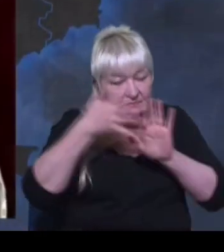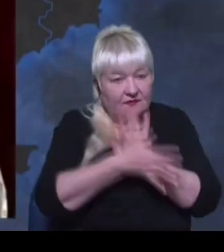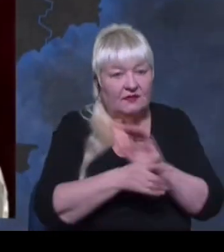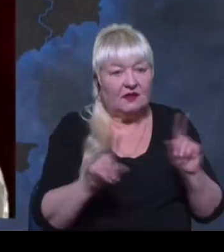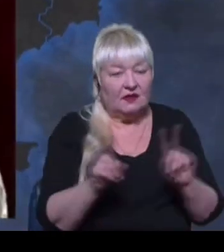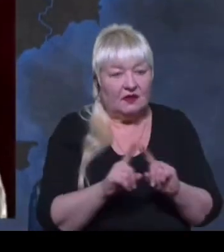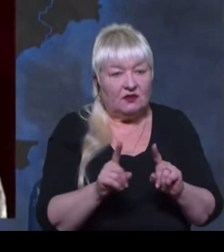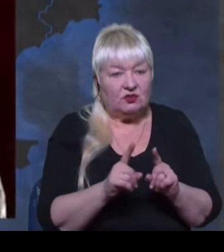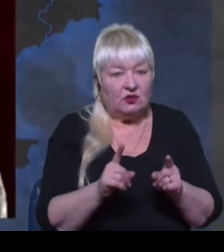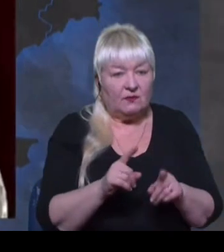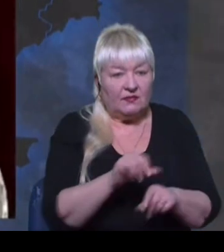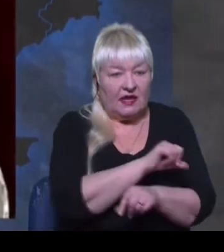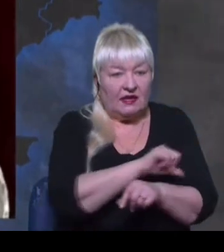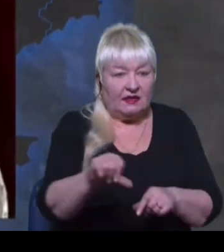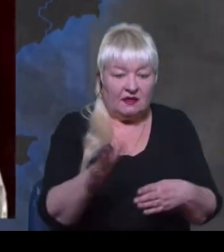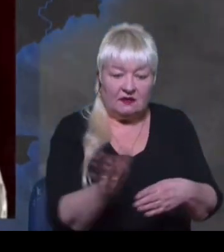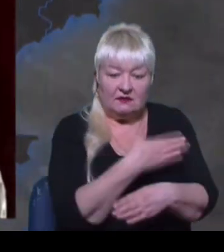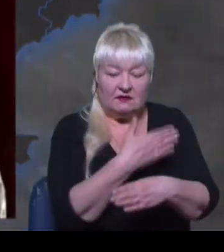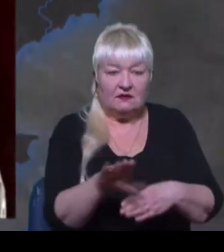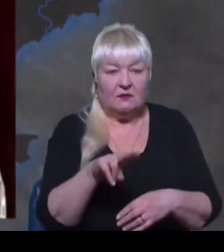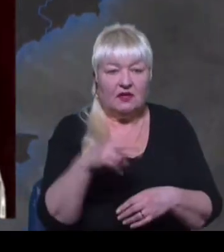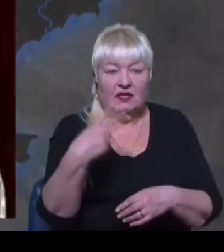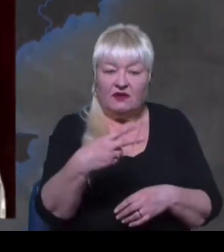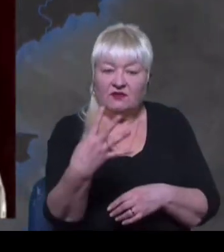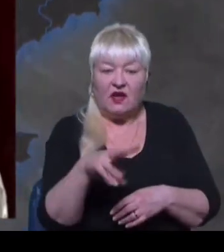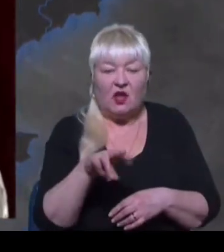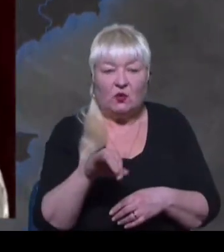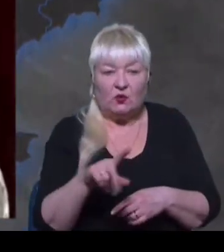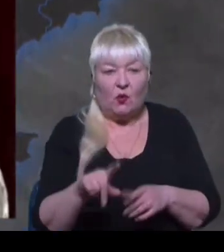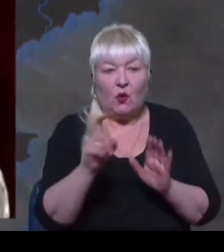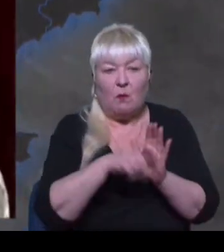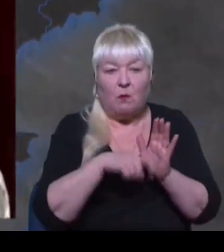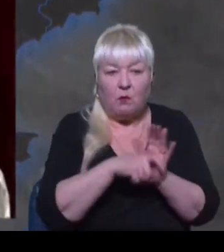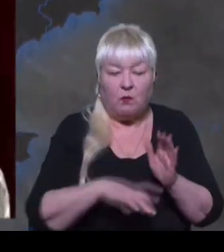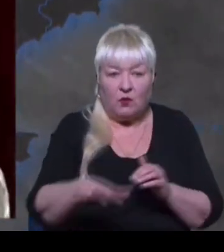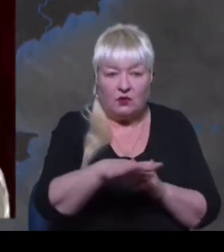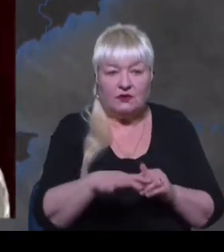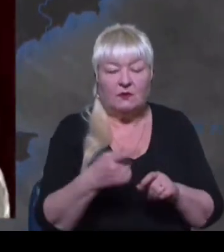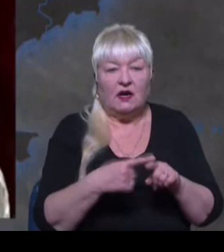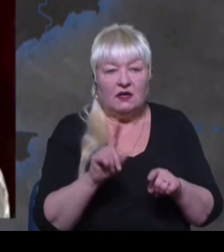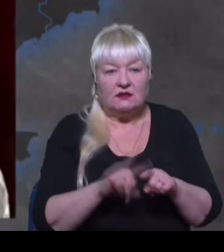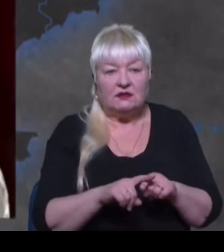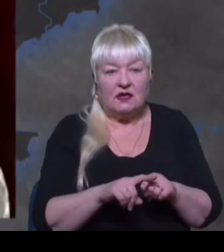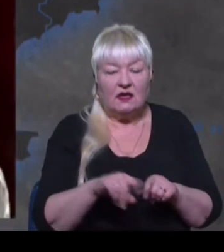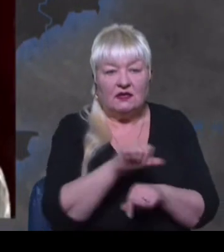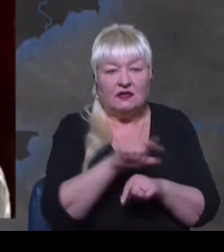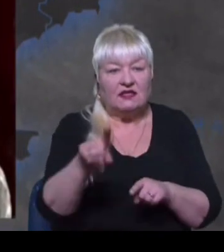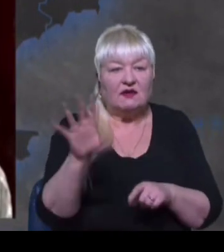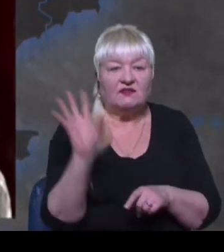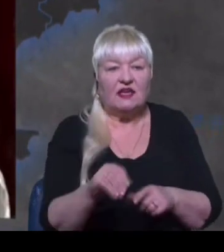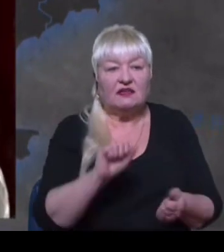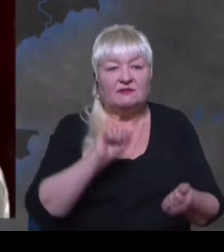Лінія розмежування по 24 лютого по Донбасу, це лінія зікфріда. Там усе забетоновано.